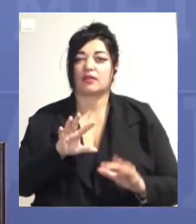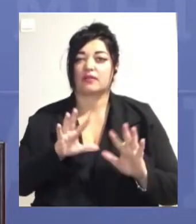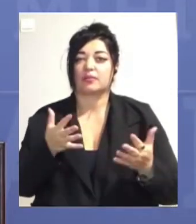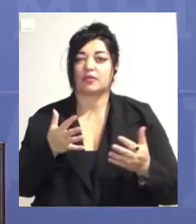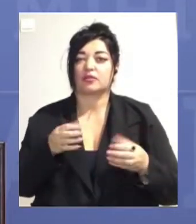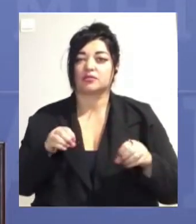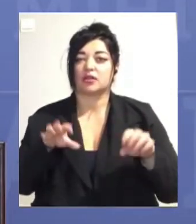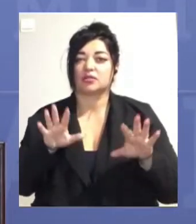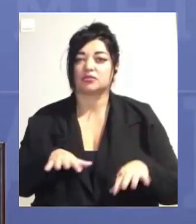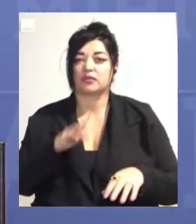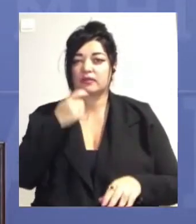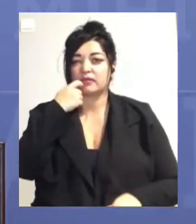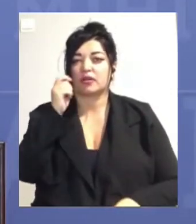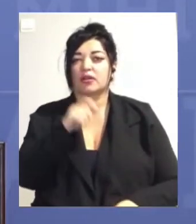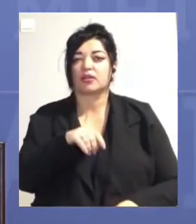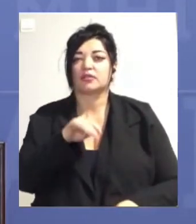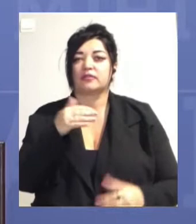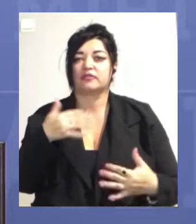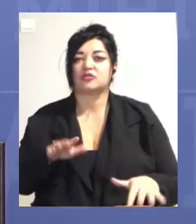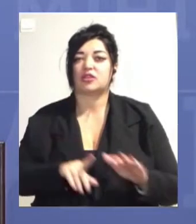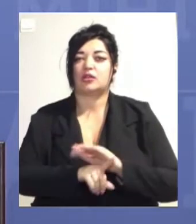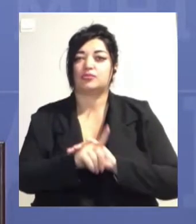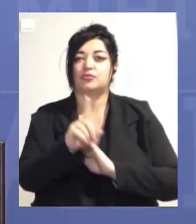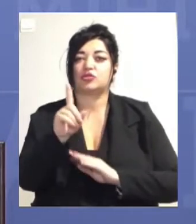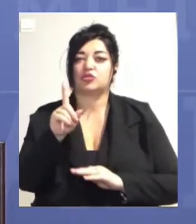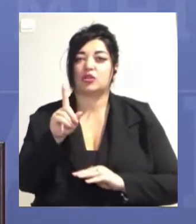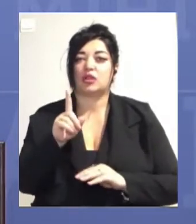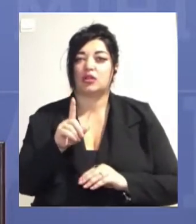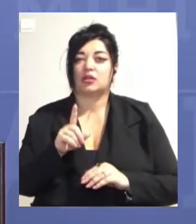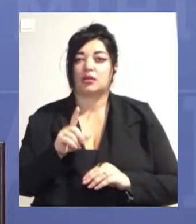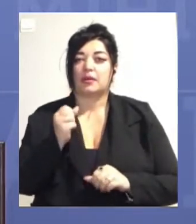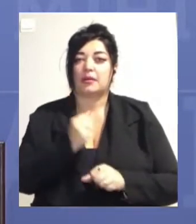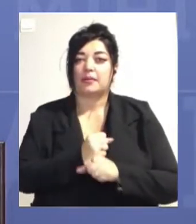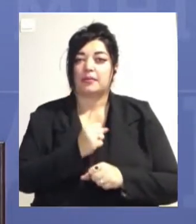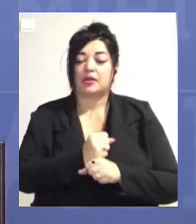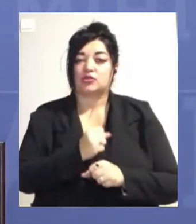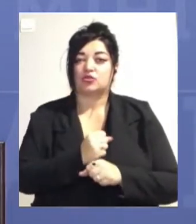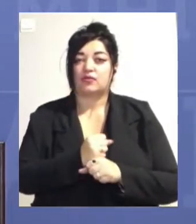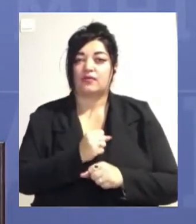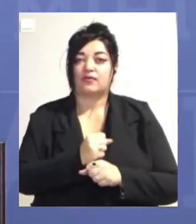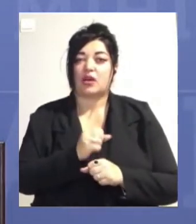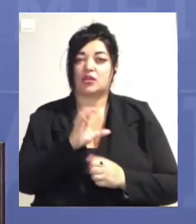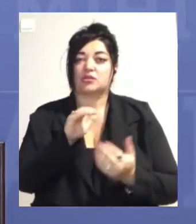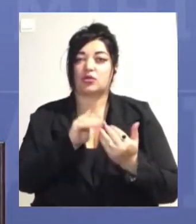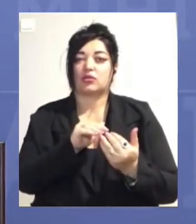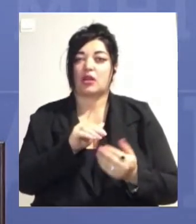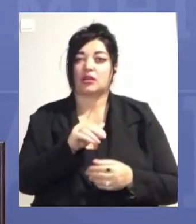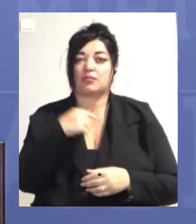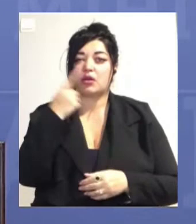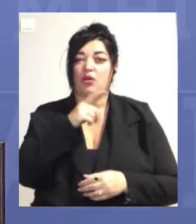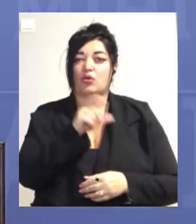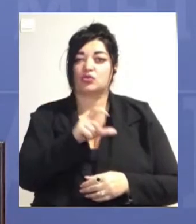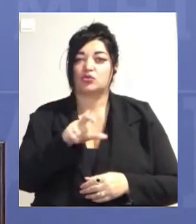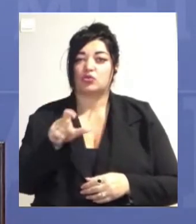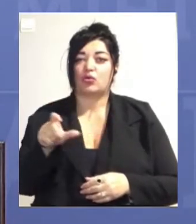Україні ми розпочали працювати з контактними особами, з якими контактувала ця людина. По